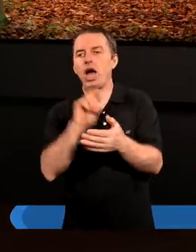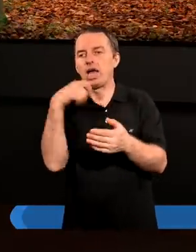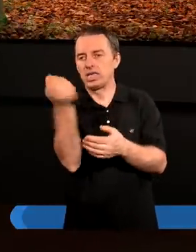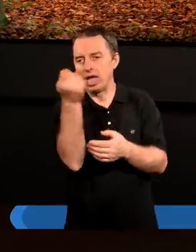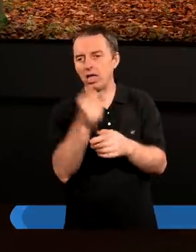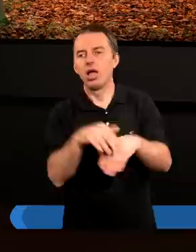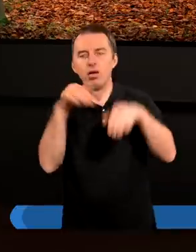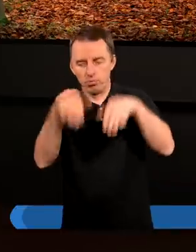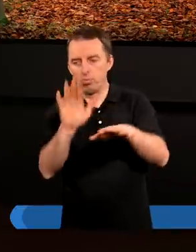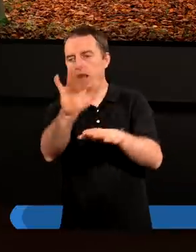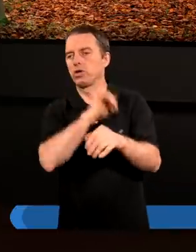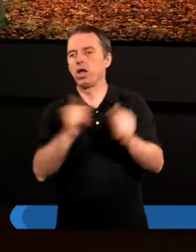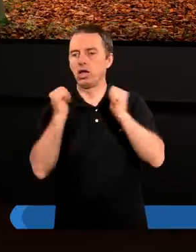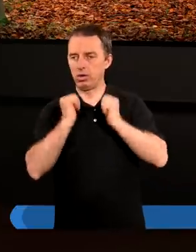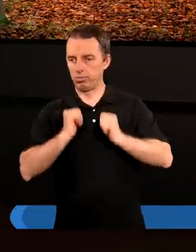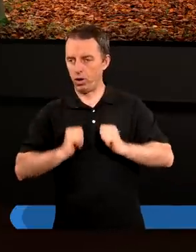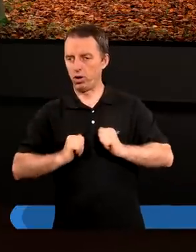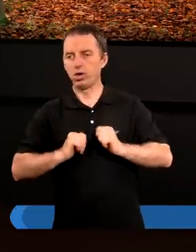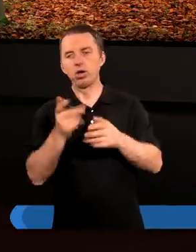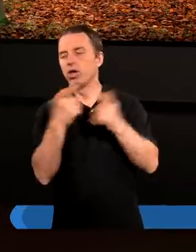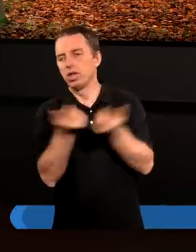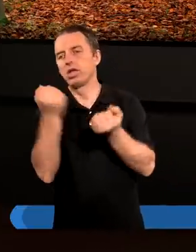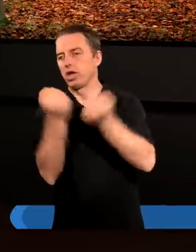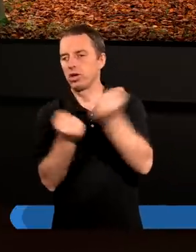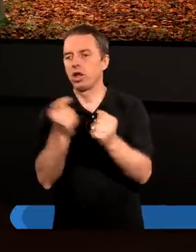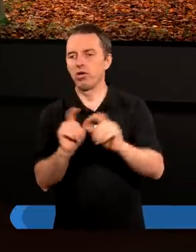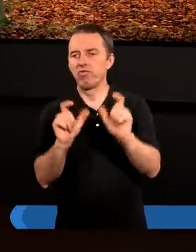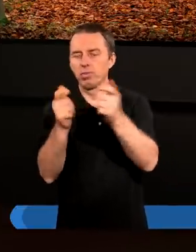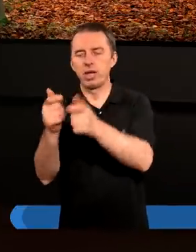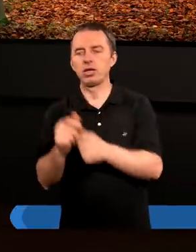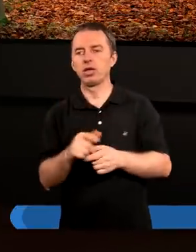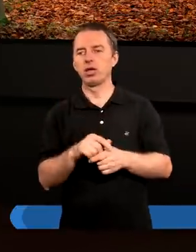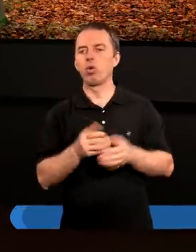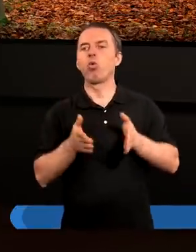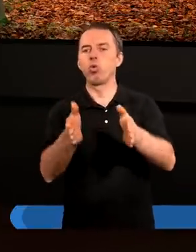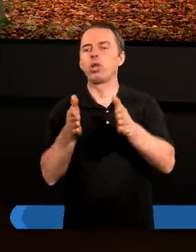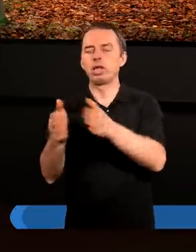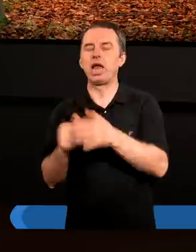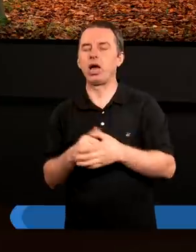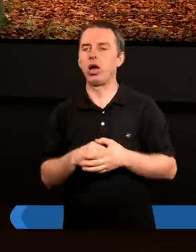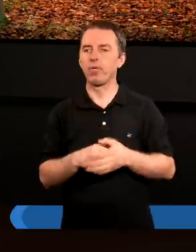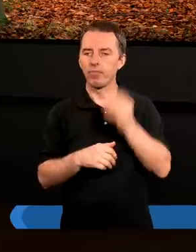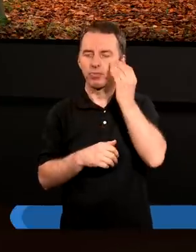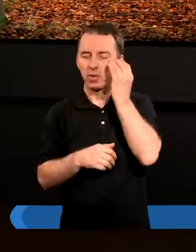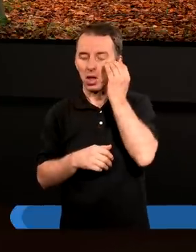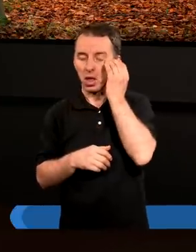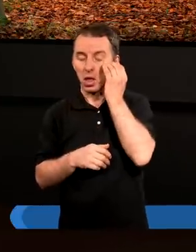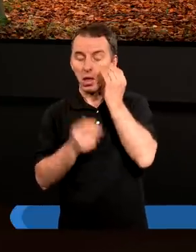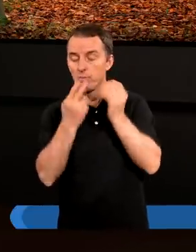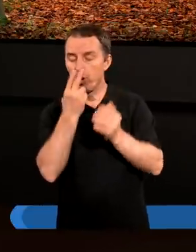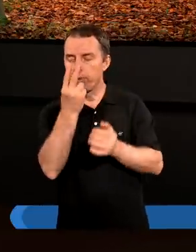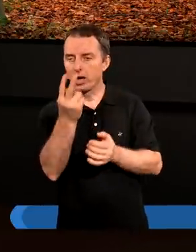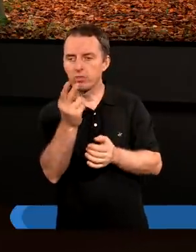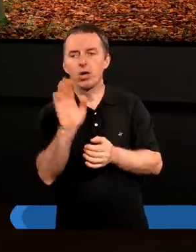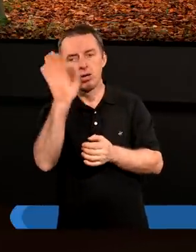i ma się spokój i nie jeździ i nie zakłóca ruchu ulicznego. Popatrzmy, że